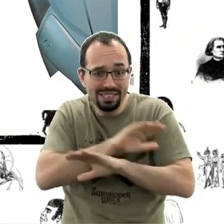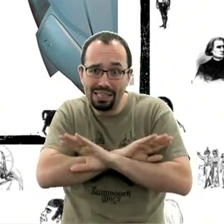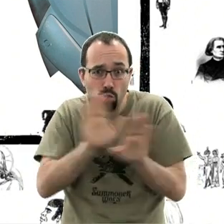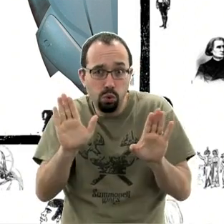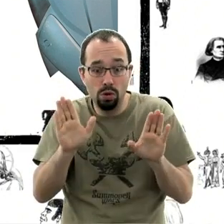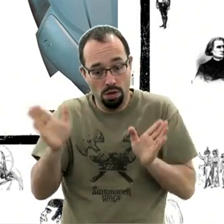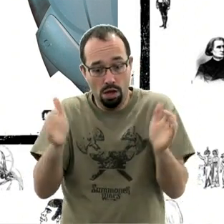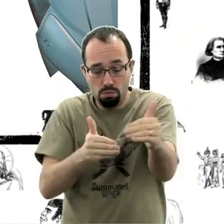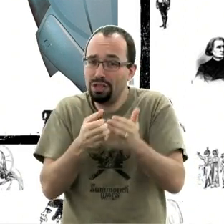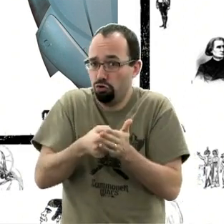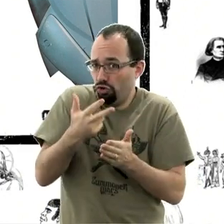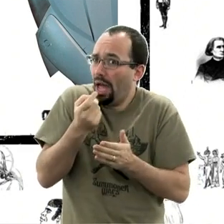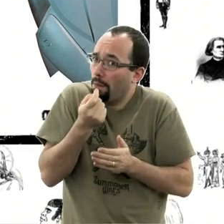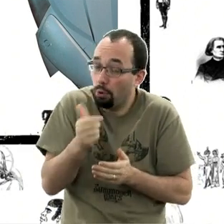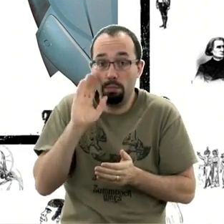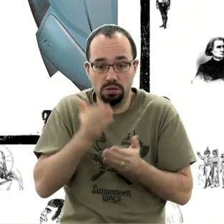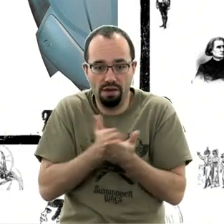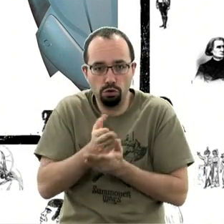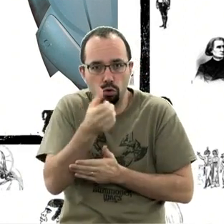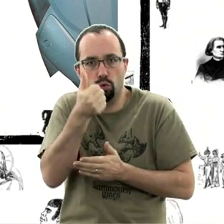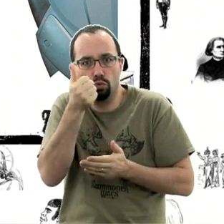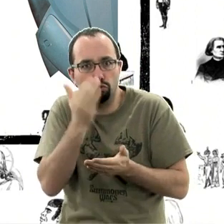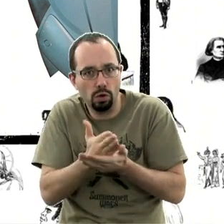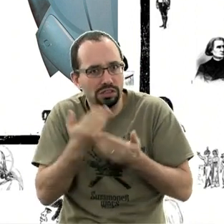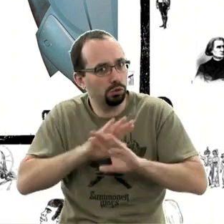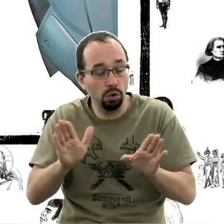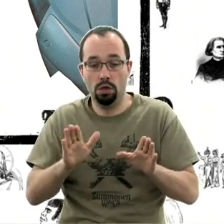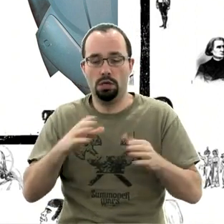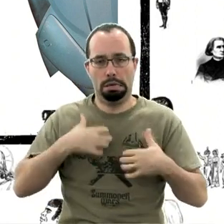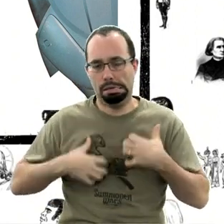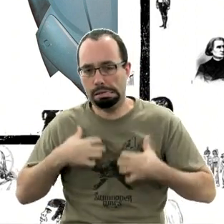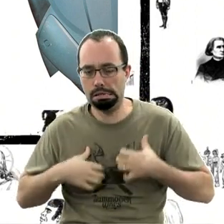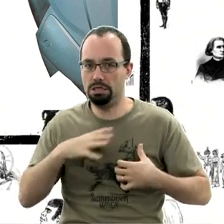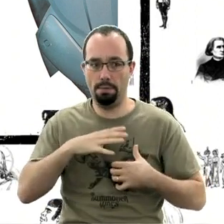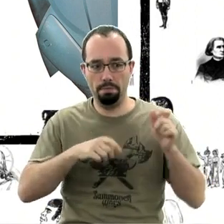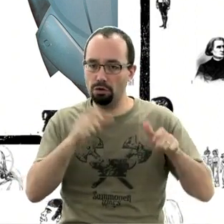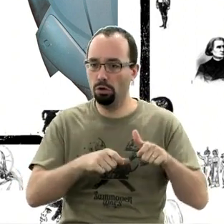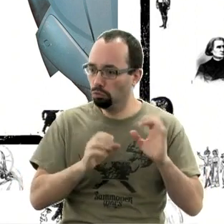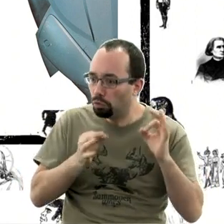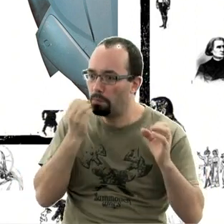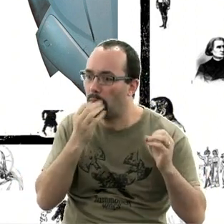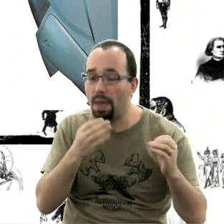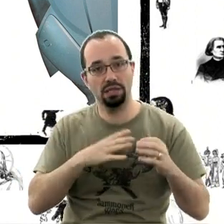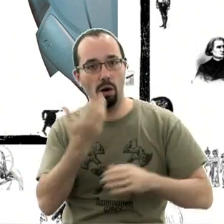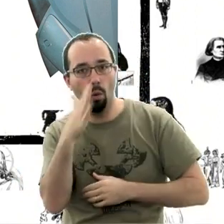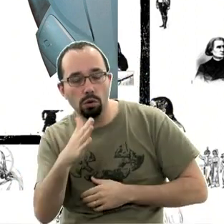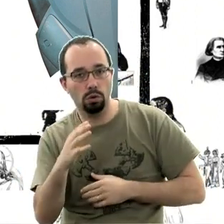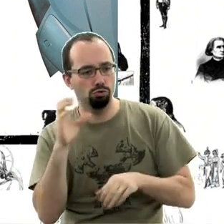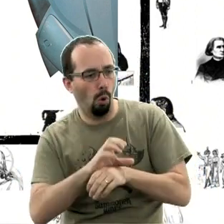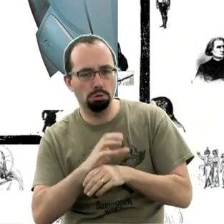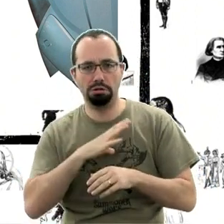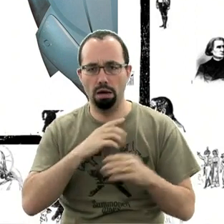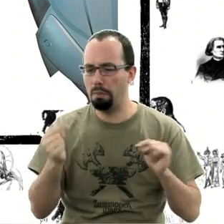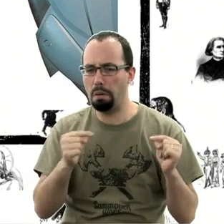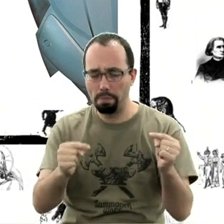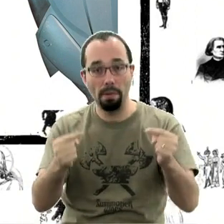chère, contient une seule aventure. Alors, il y a eu des hésitations, des gens qui étaient complètement pour, des gens qui étaient complètement contre. Il y a eu de grandes discussions. Et